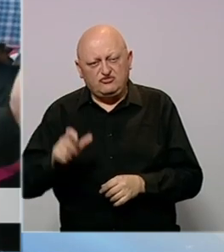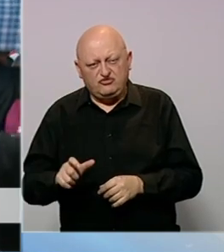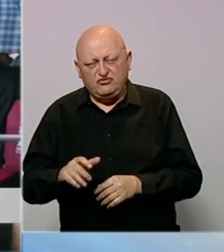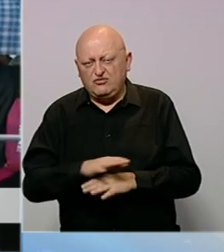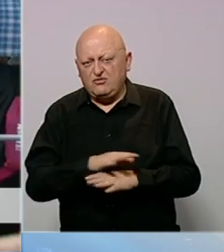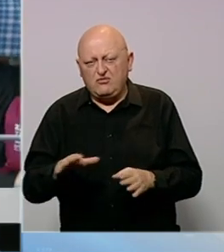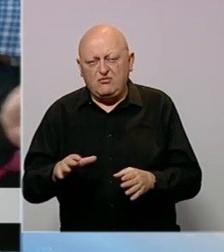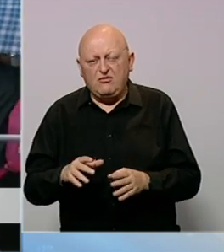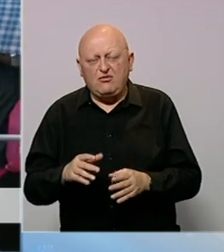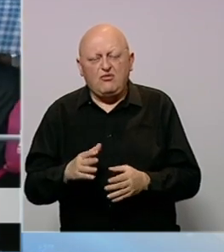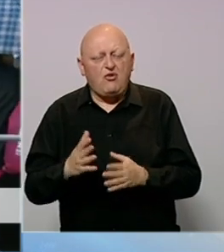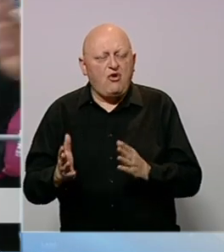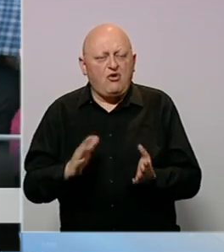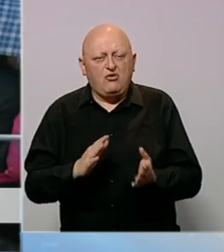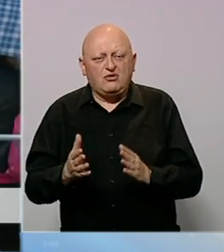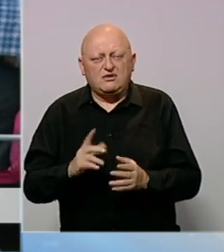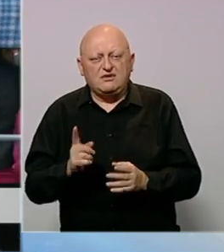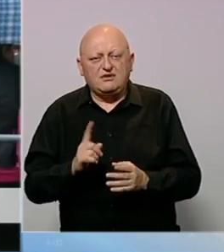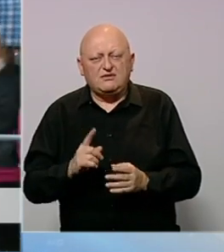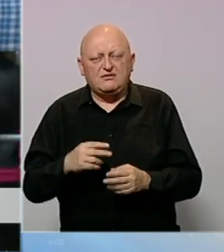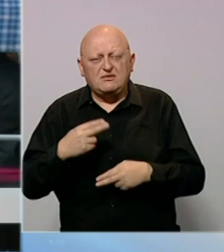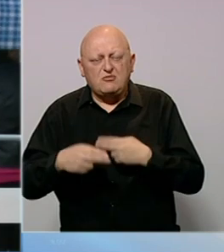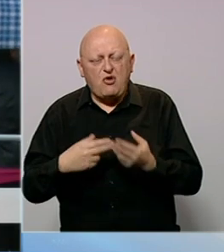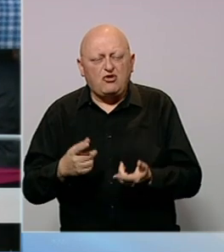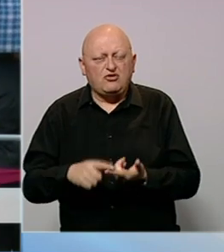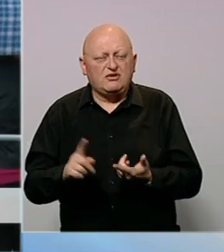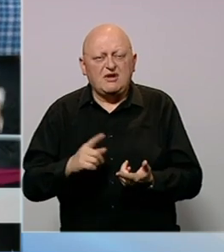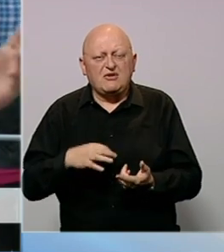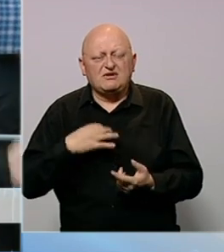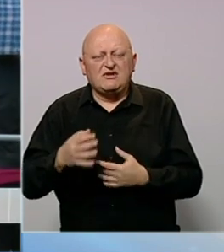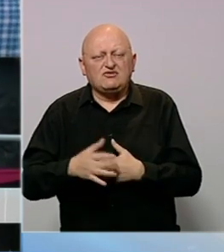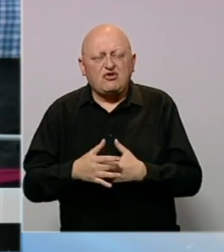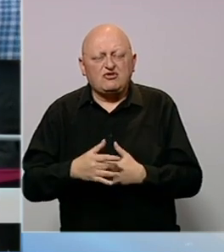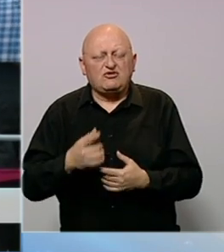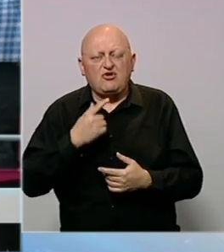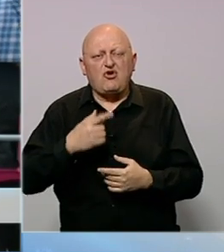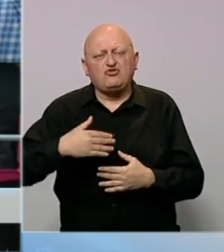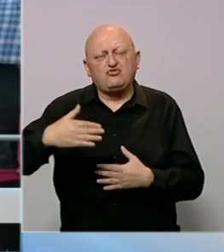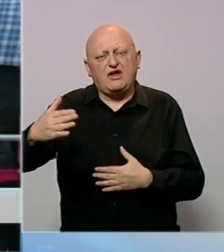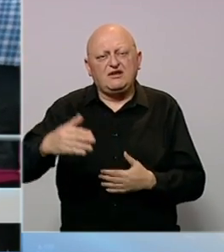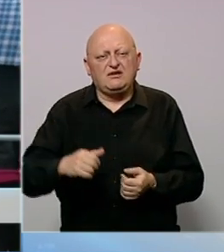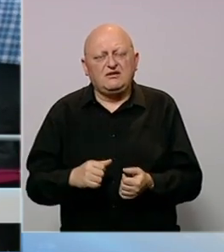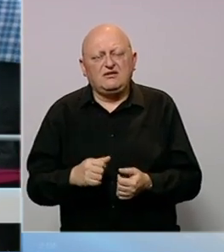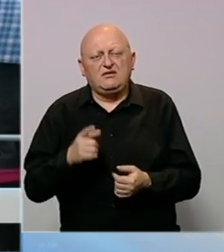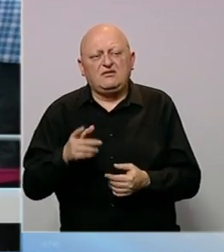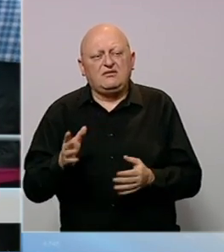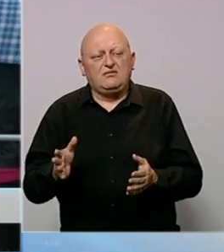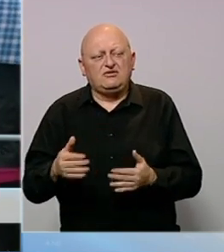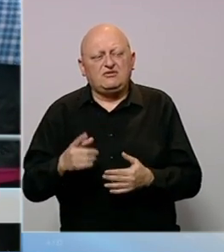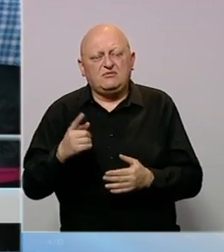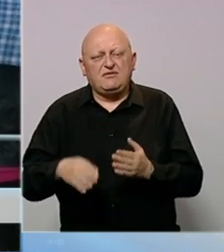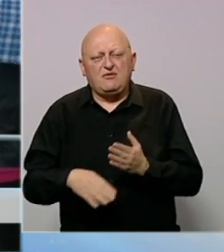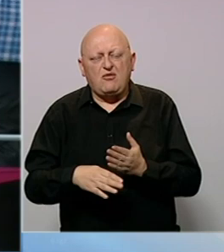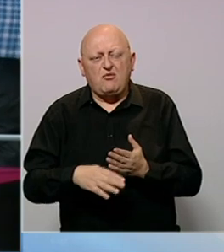bilo kojoj potrebi ili ne mogu da se pregledaju ili nemaju zdravstveno osiguranje ili su udaljene i tako dalje, paket će prve